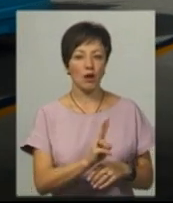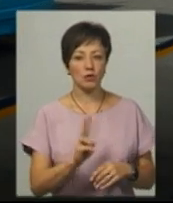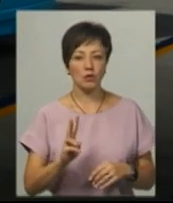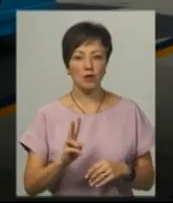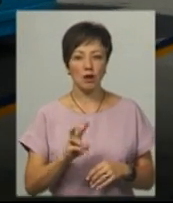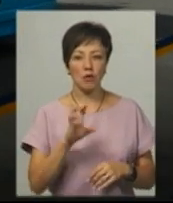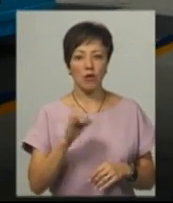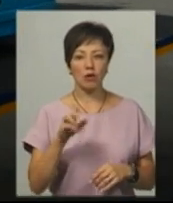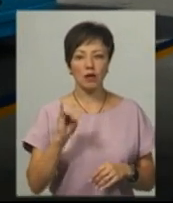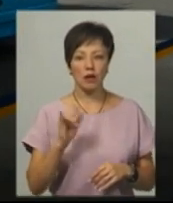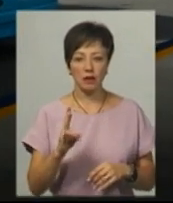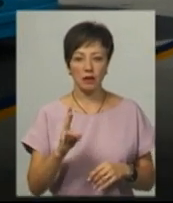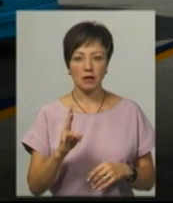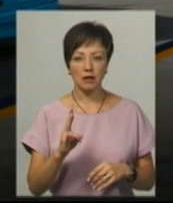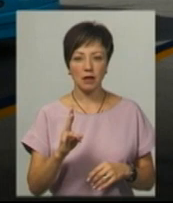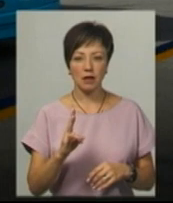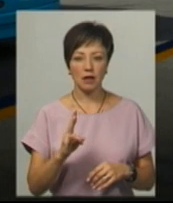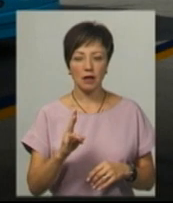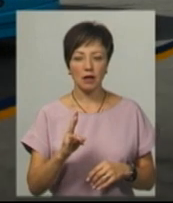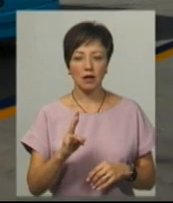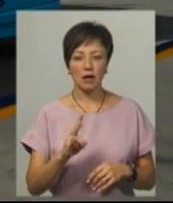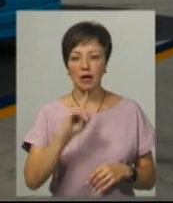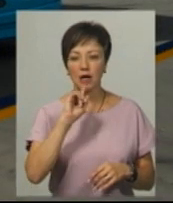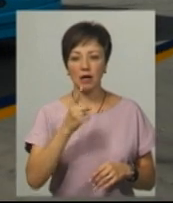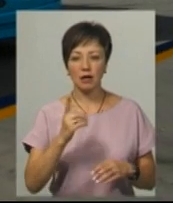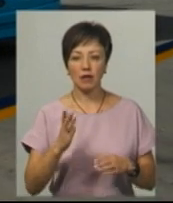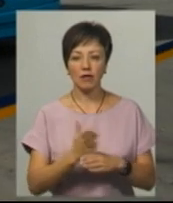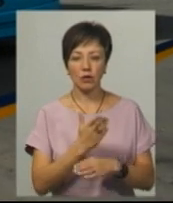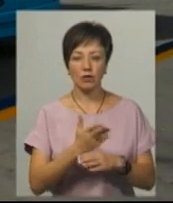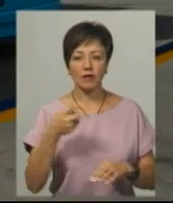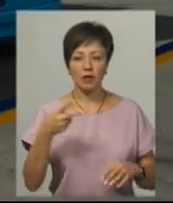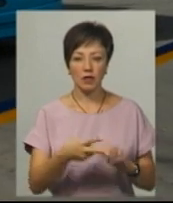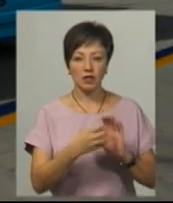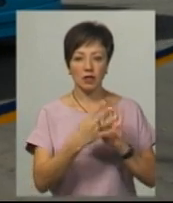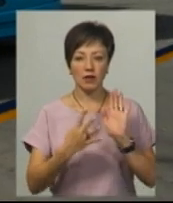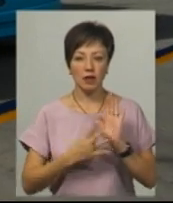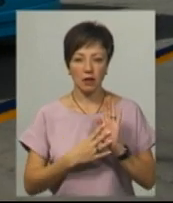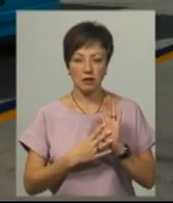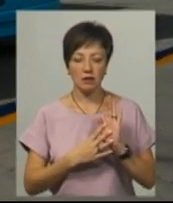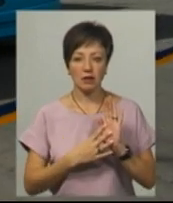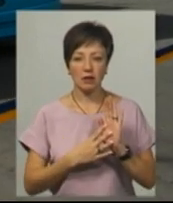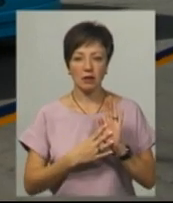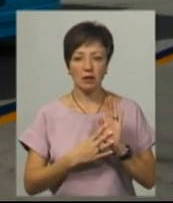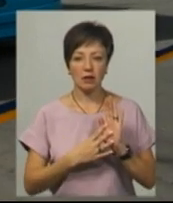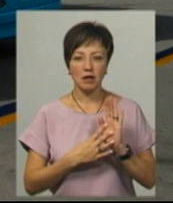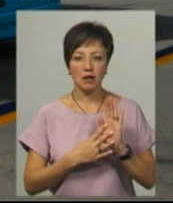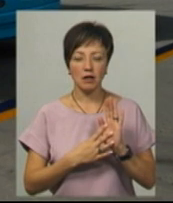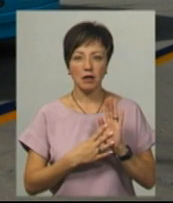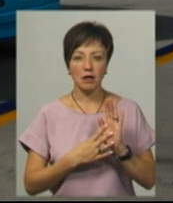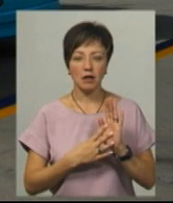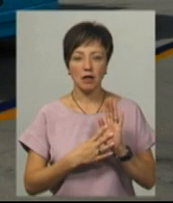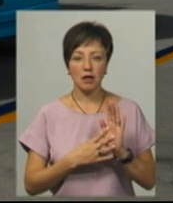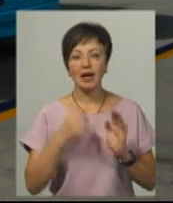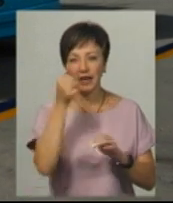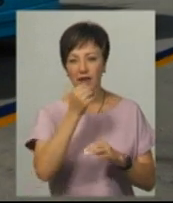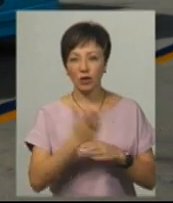«Богдан Т-70117» рік виготовлення 2019, тому що вони буквально з